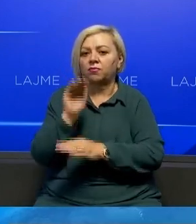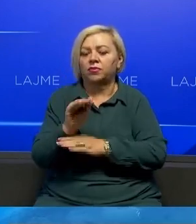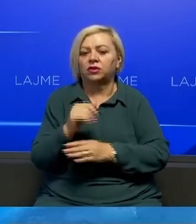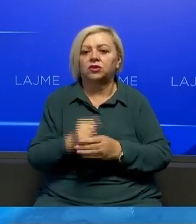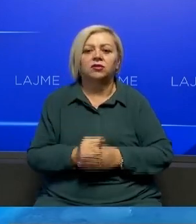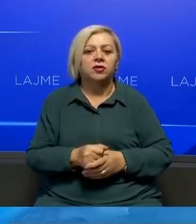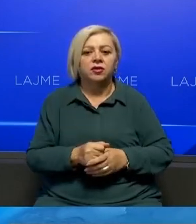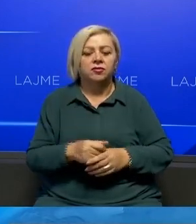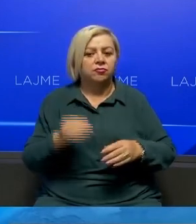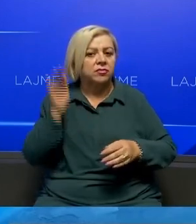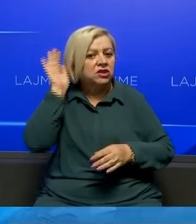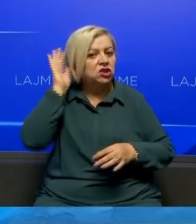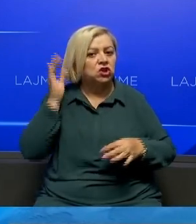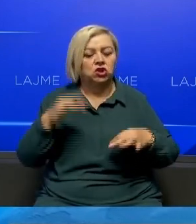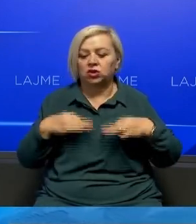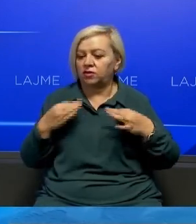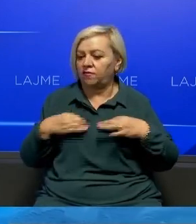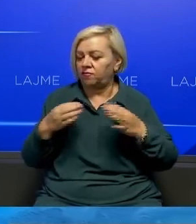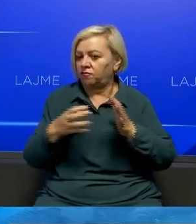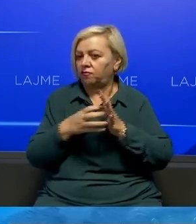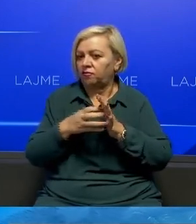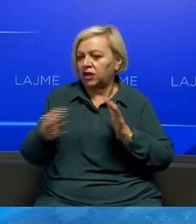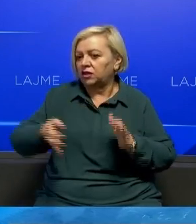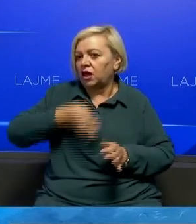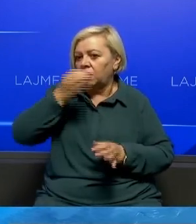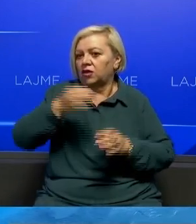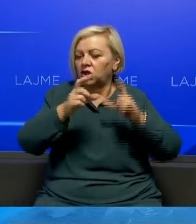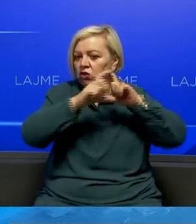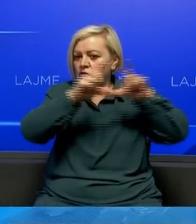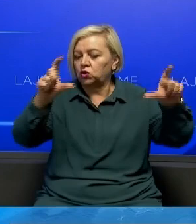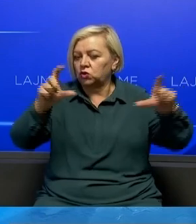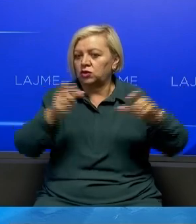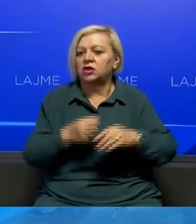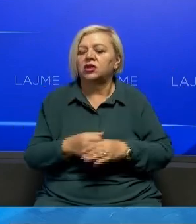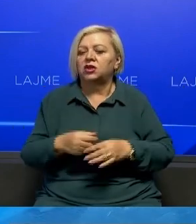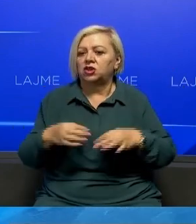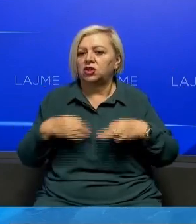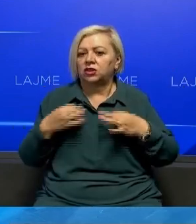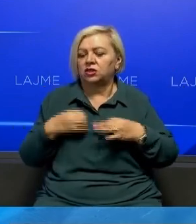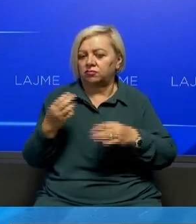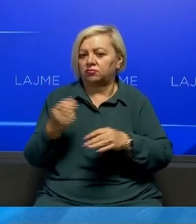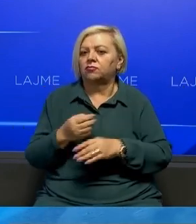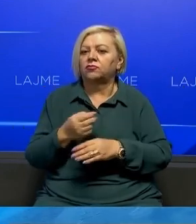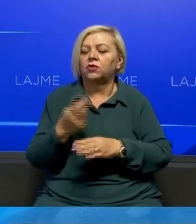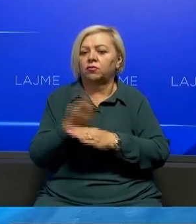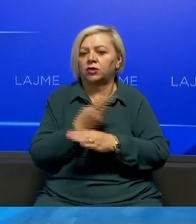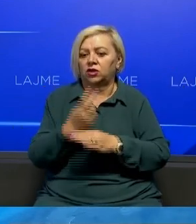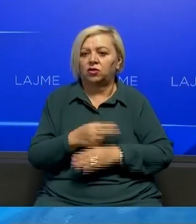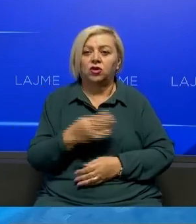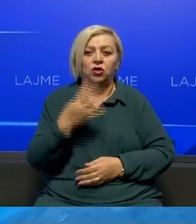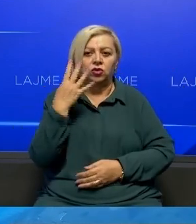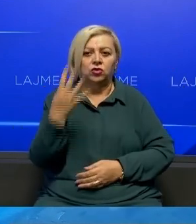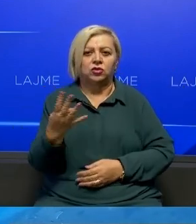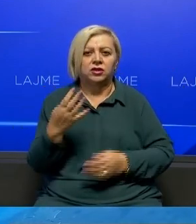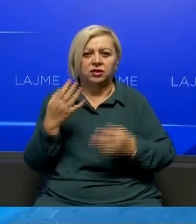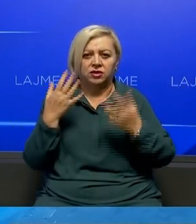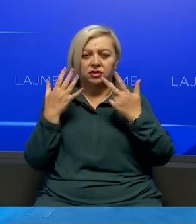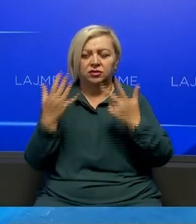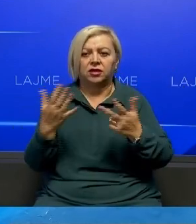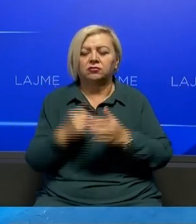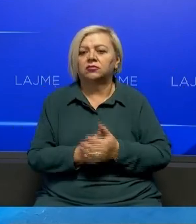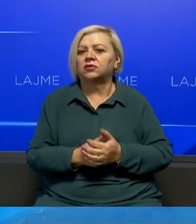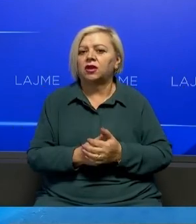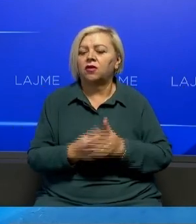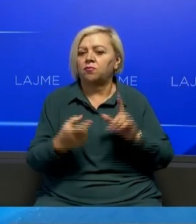Litor të Ministrisë të Shëndetsis Bazuar në të dënat E Institutit Kombojtar të Shëndetsis Publike Ndërsa 28 të tjerë Kanë rezultuar